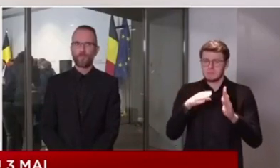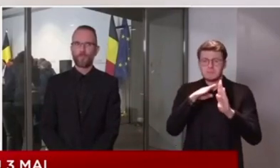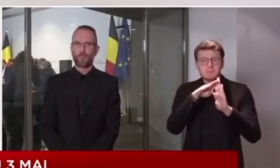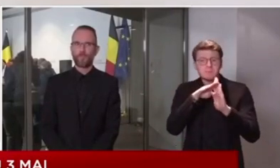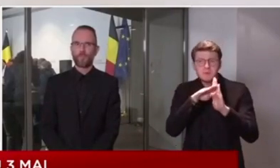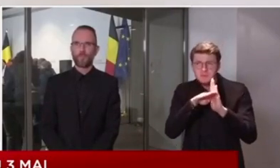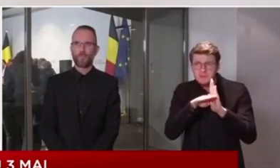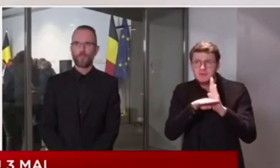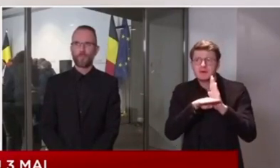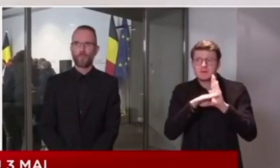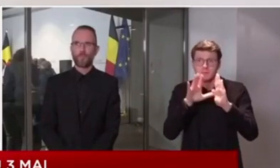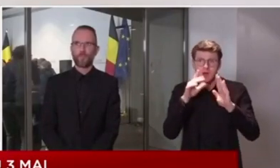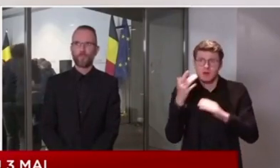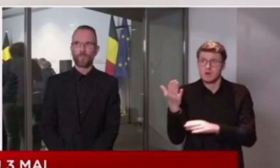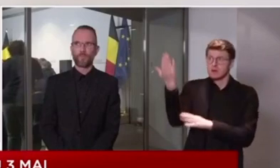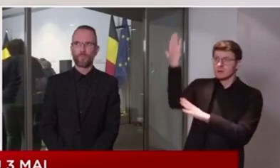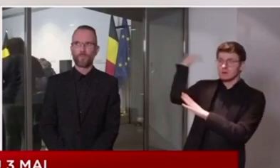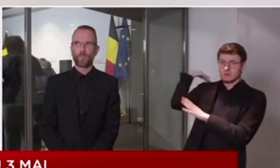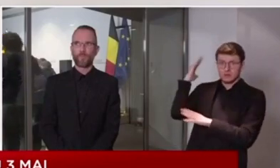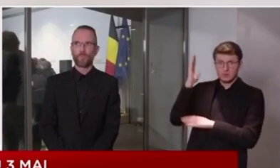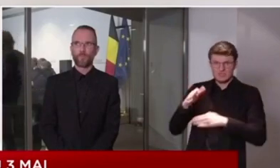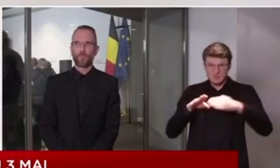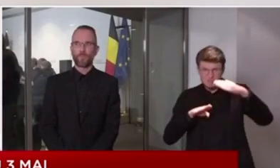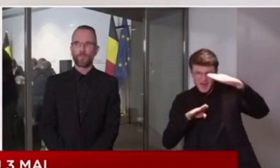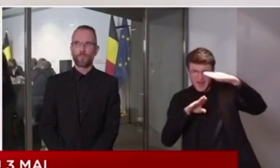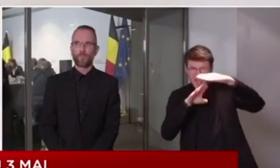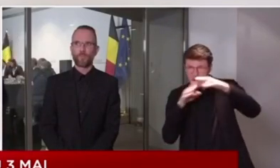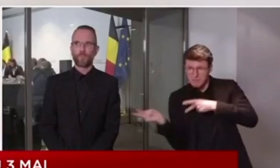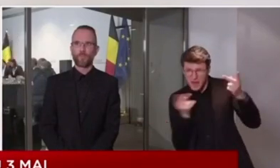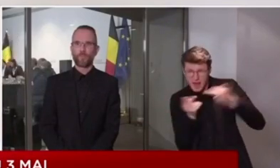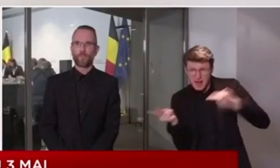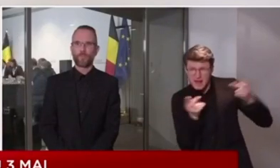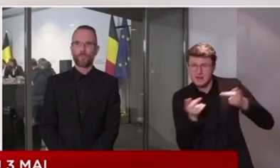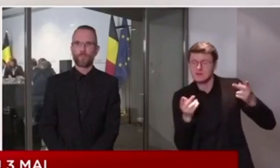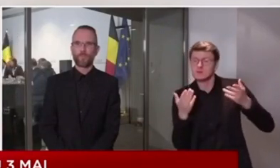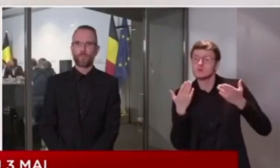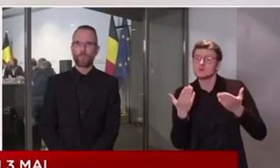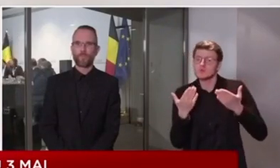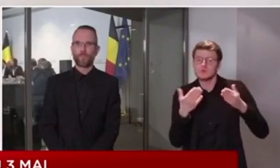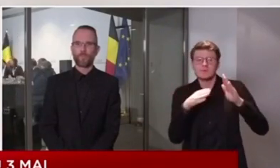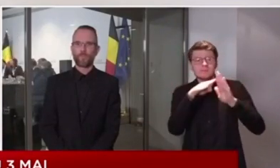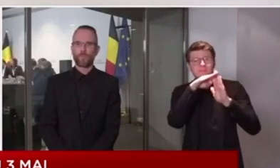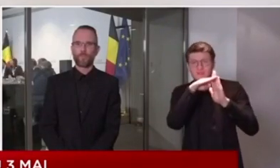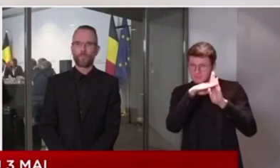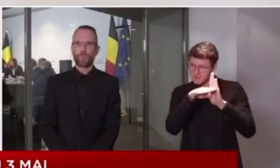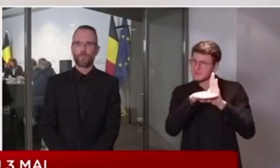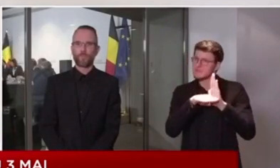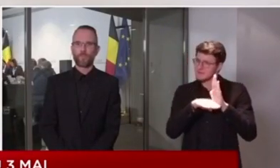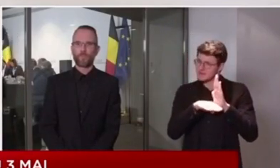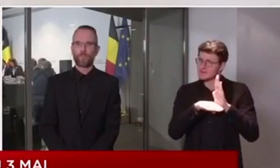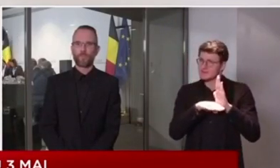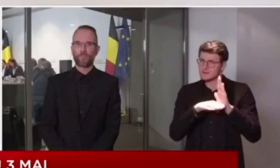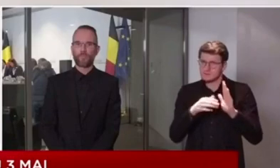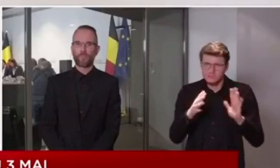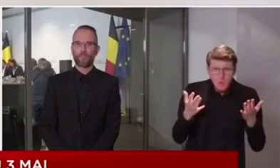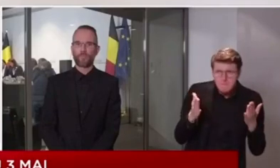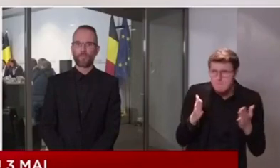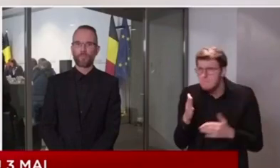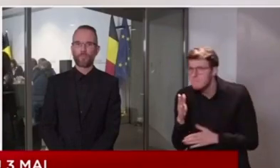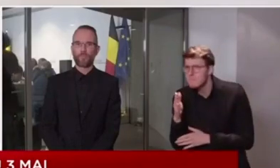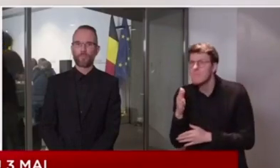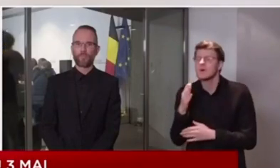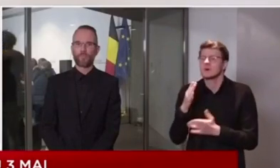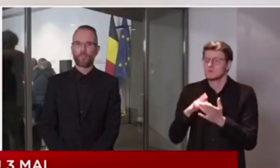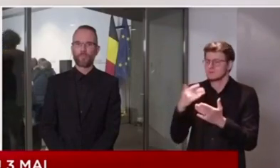est aujourd'hui la moitié de ce que c'était au moment du pic. Et ceci est le fruit de nos